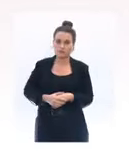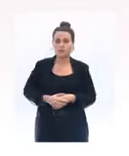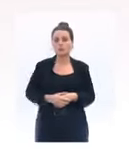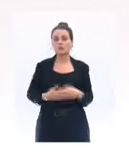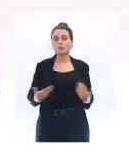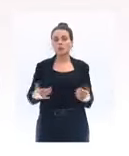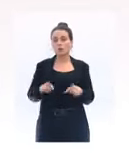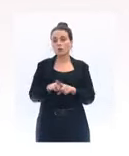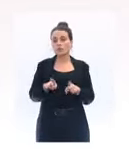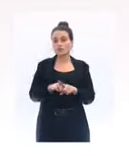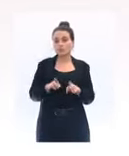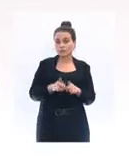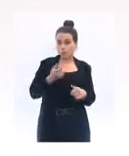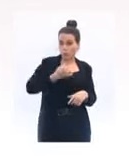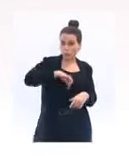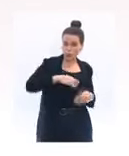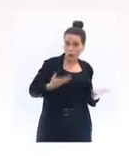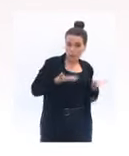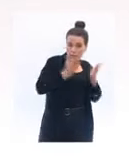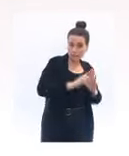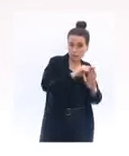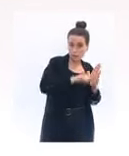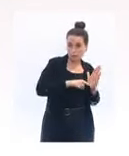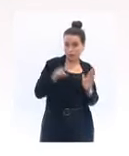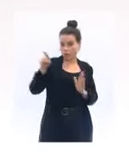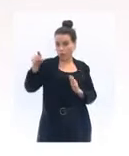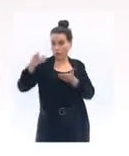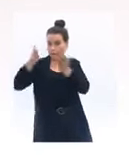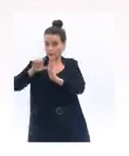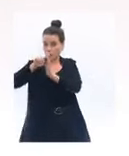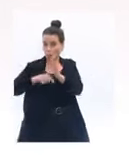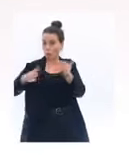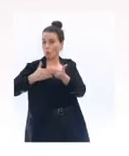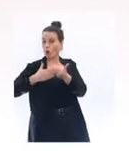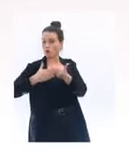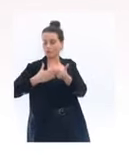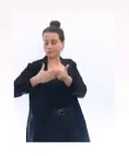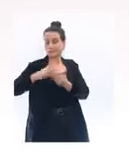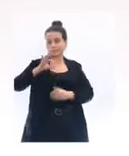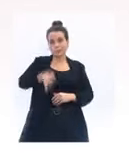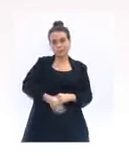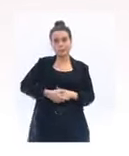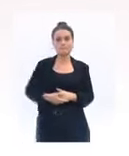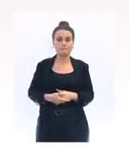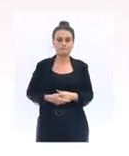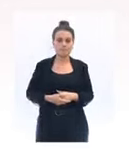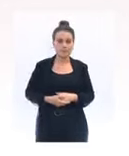de celles que nous prenons ? La réponse est oui. Ont-ils été imprévoyants